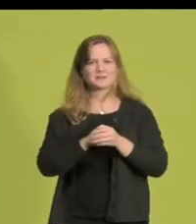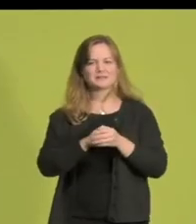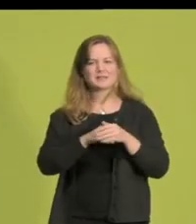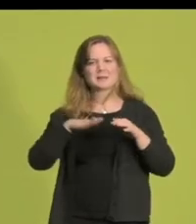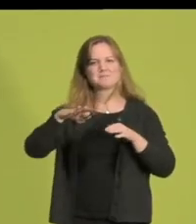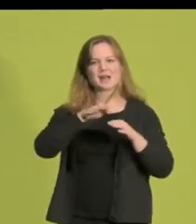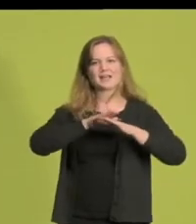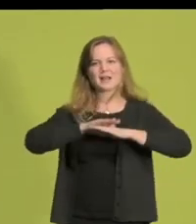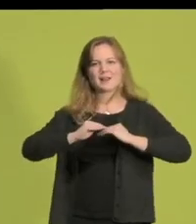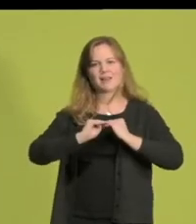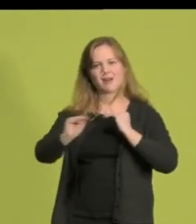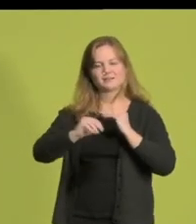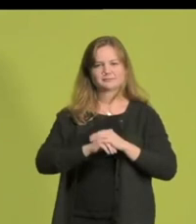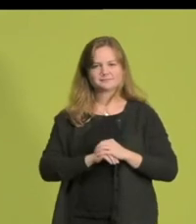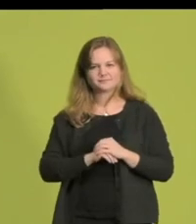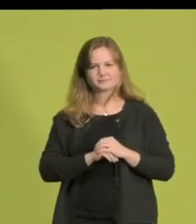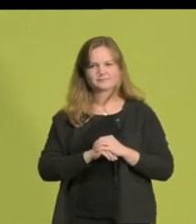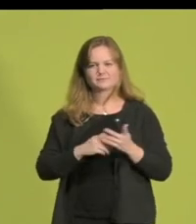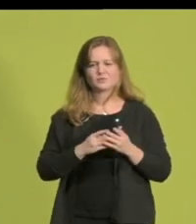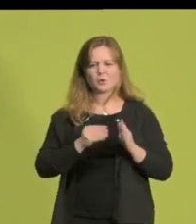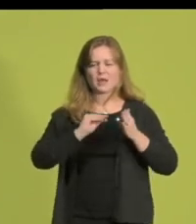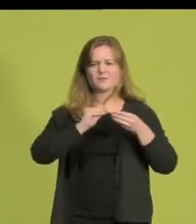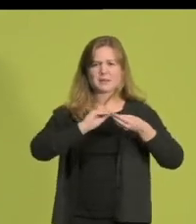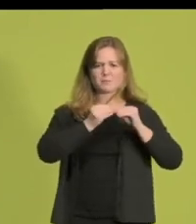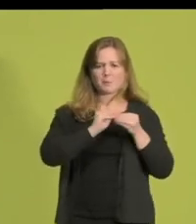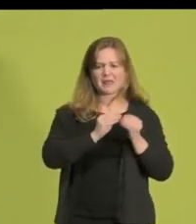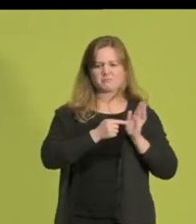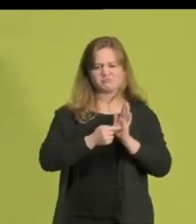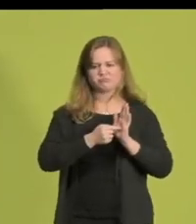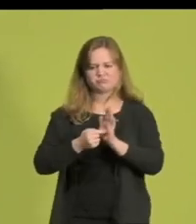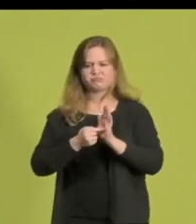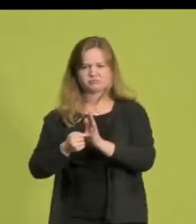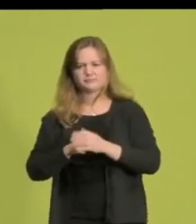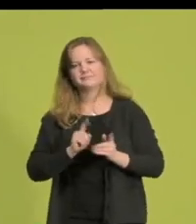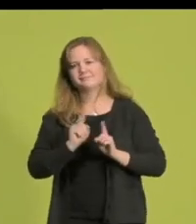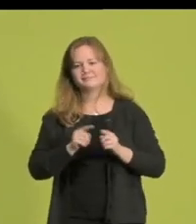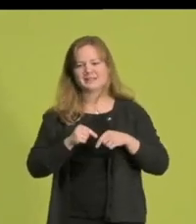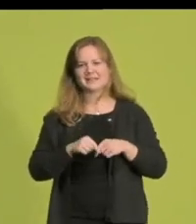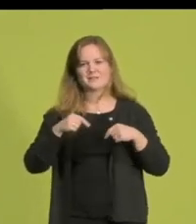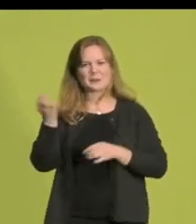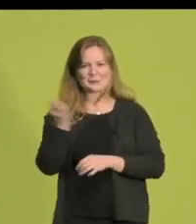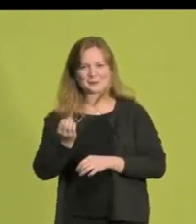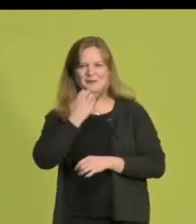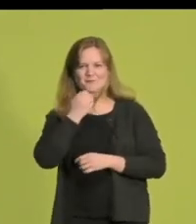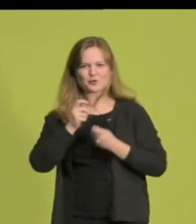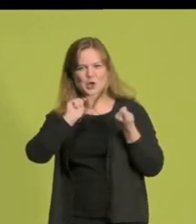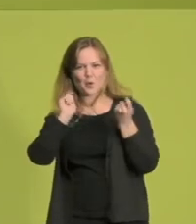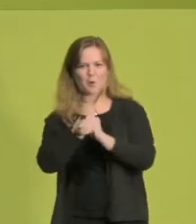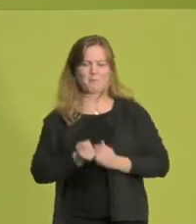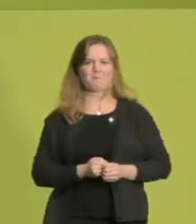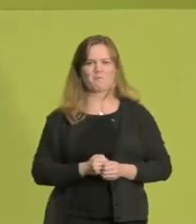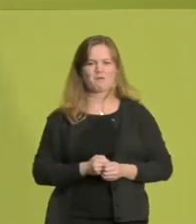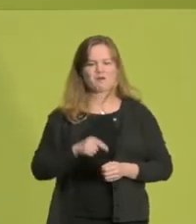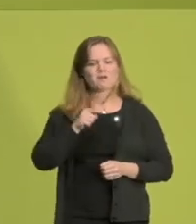und die nicht länger nur die Probleme des Status Quo zementieren will. Wir Grüne wollen das ändern. Für diese